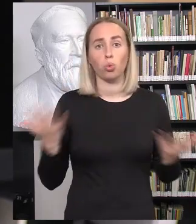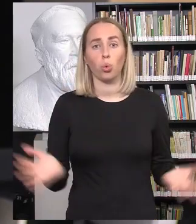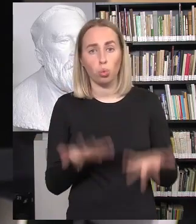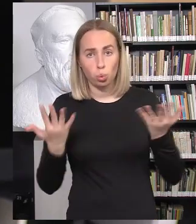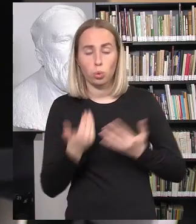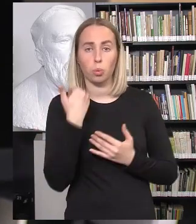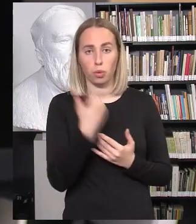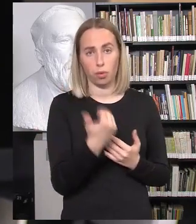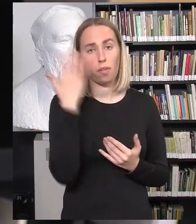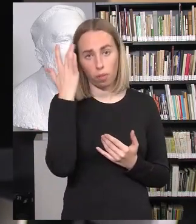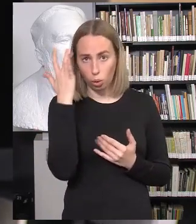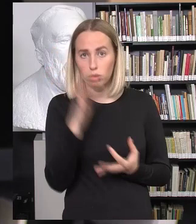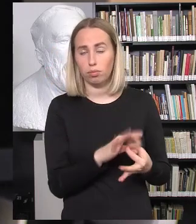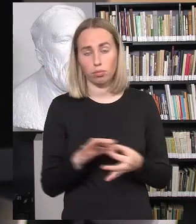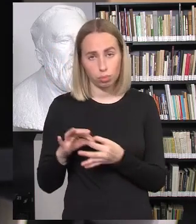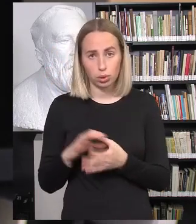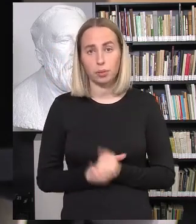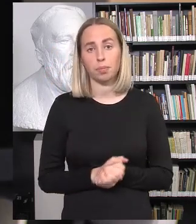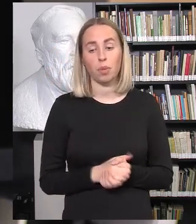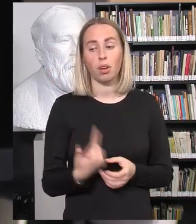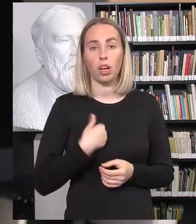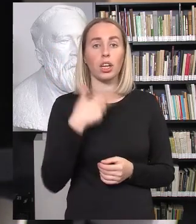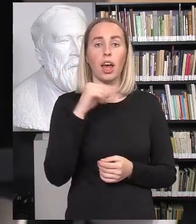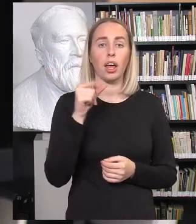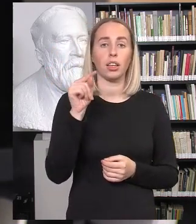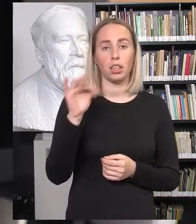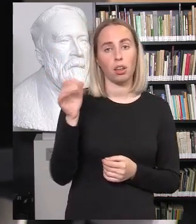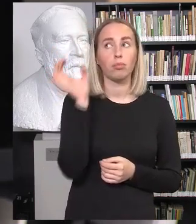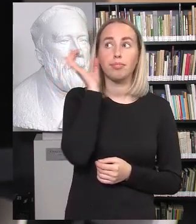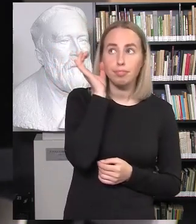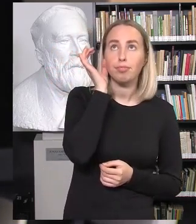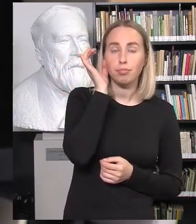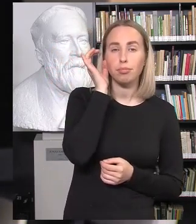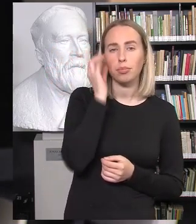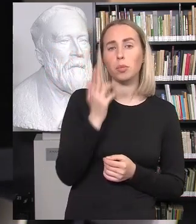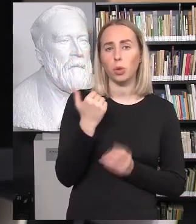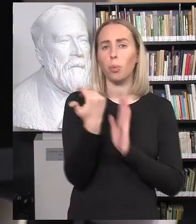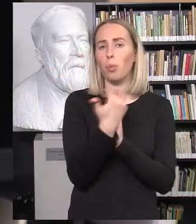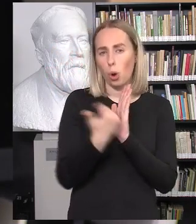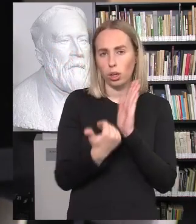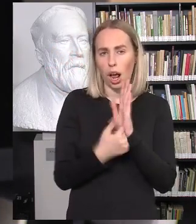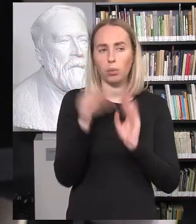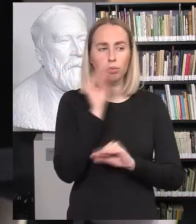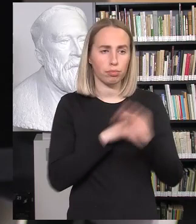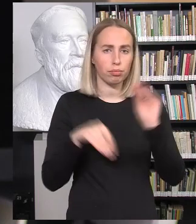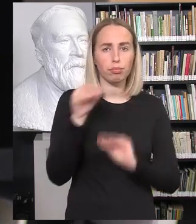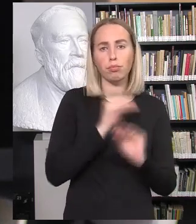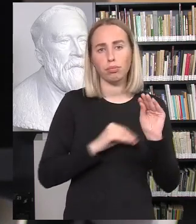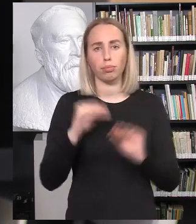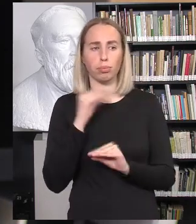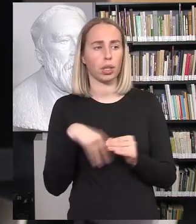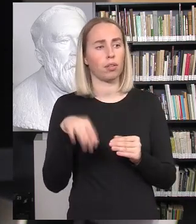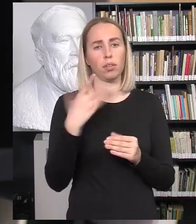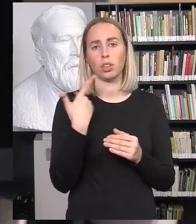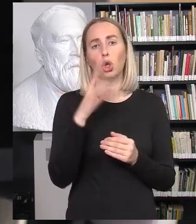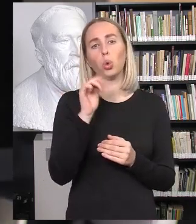pagrindu, ar ne, ir vat klausiaus editos, ir žodžiu, galvoj, visą programą dėlioja, kas yra ten surašyta, visą